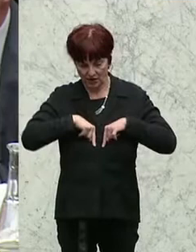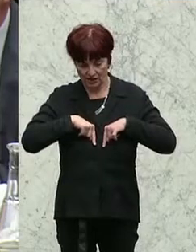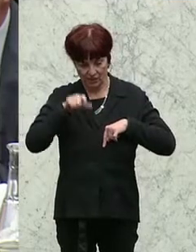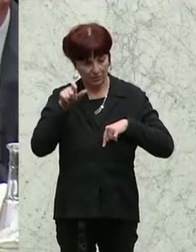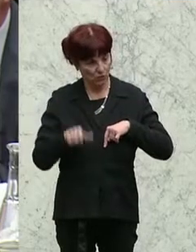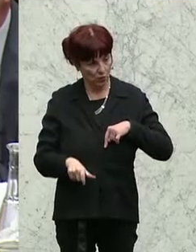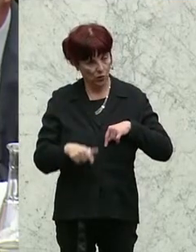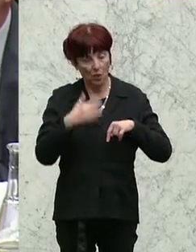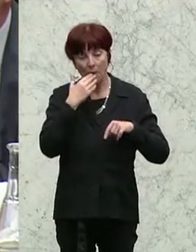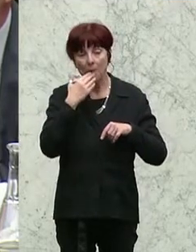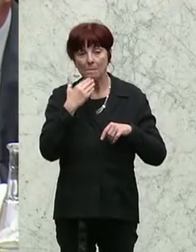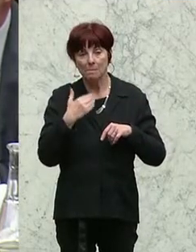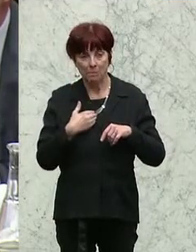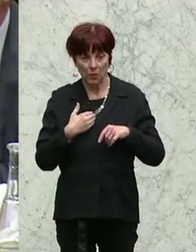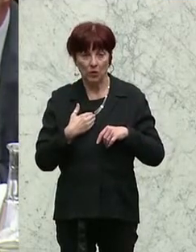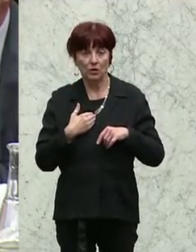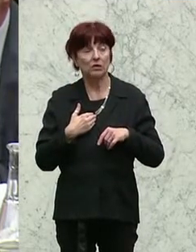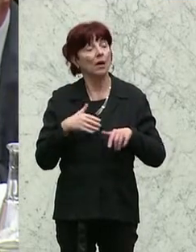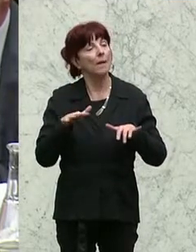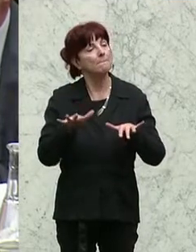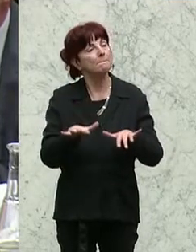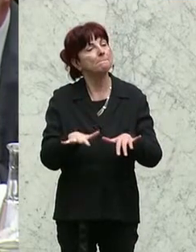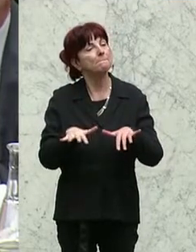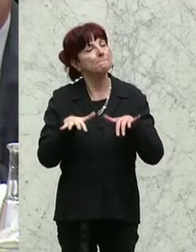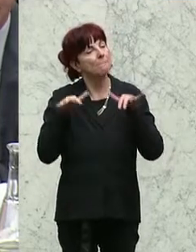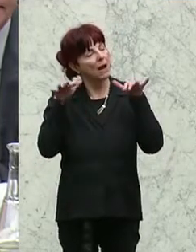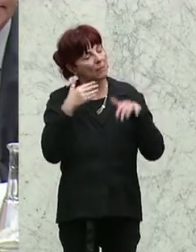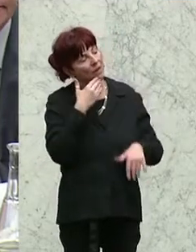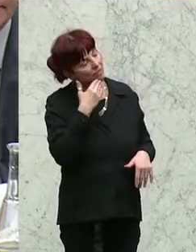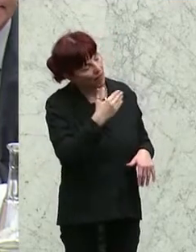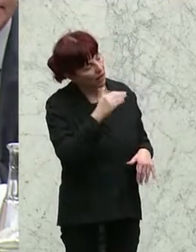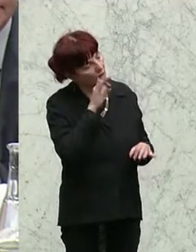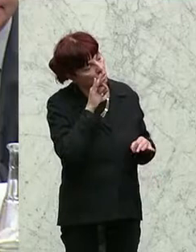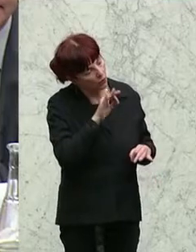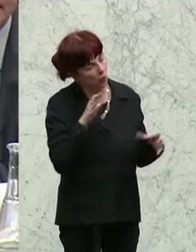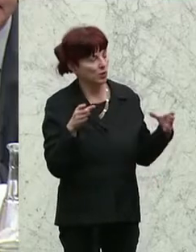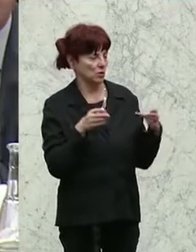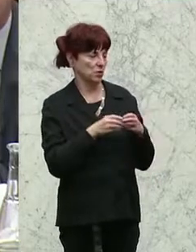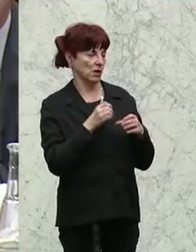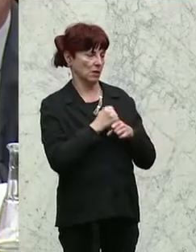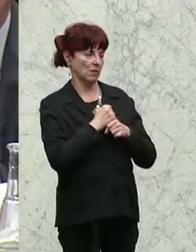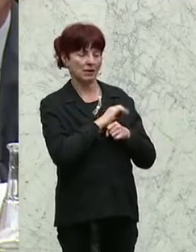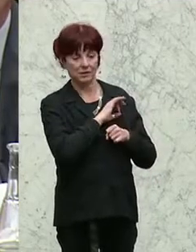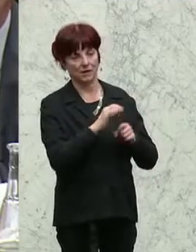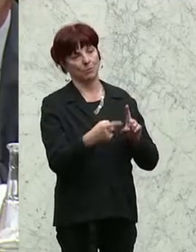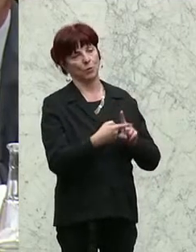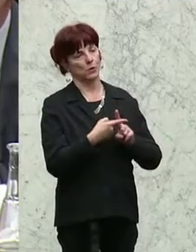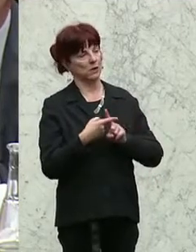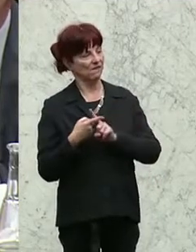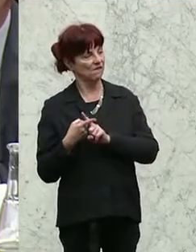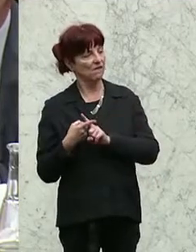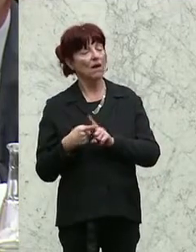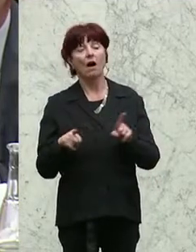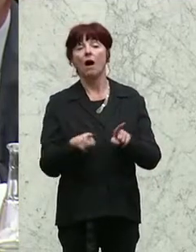dem Parlament für die ausgesprochen positive Kooperationsebene zu danken. Ich bedanke mich auch